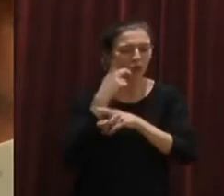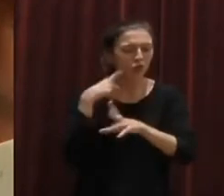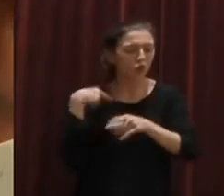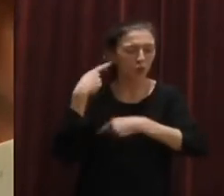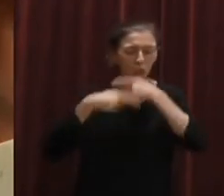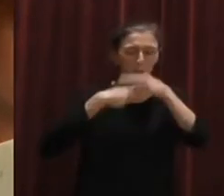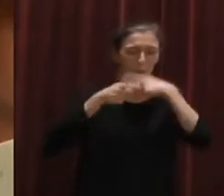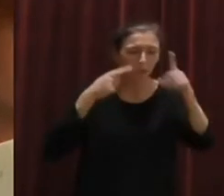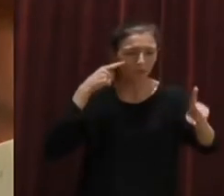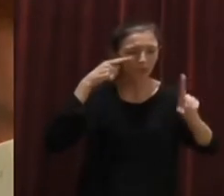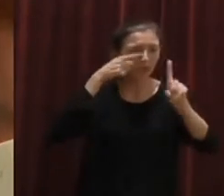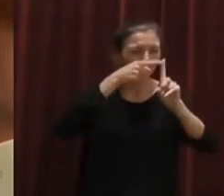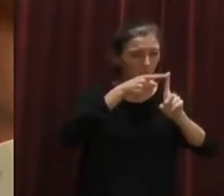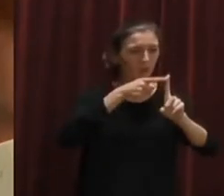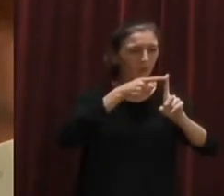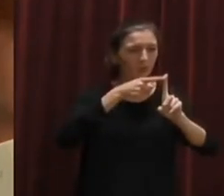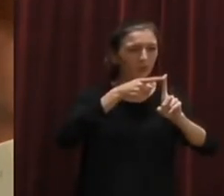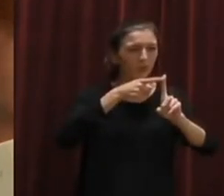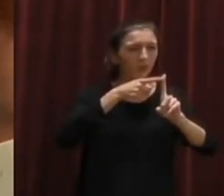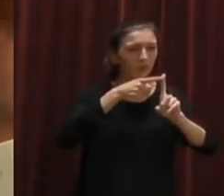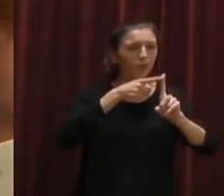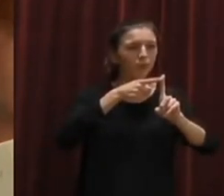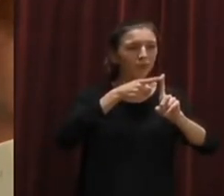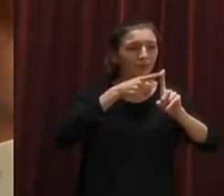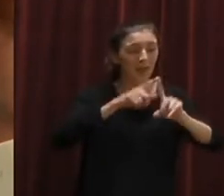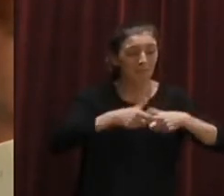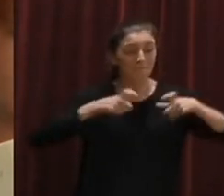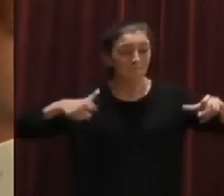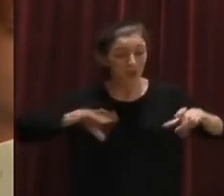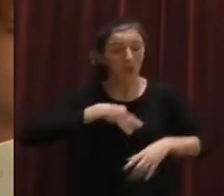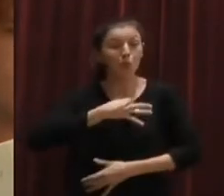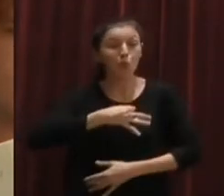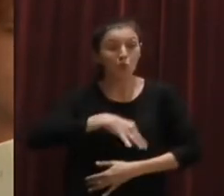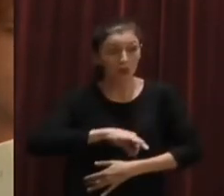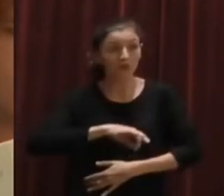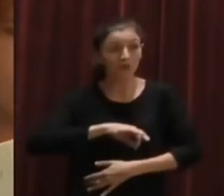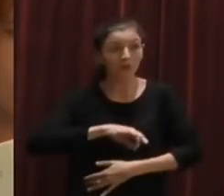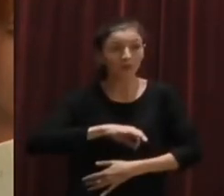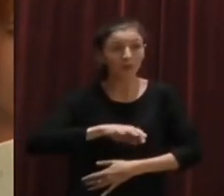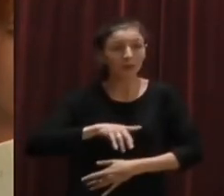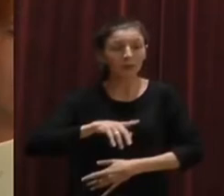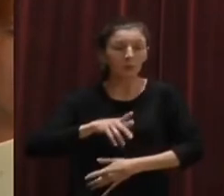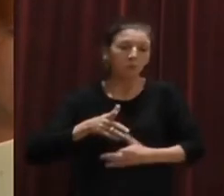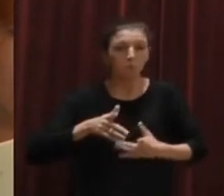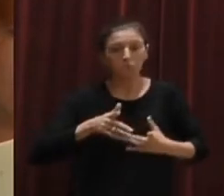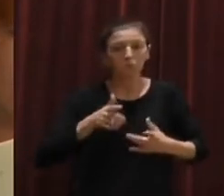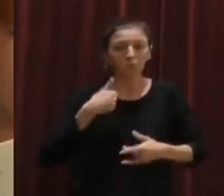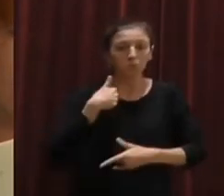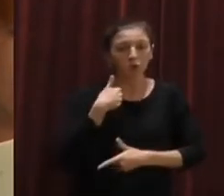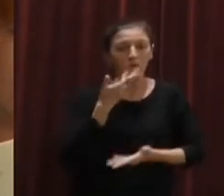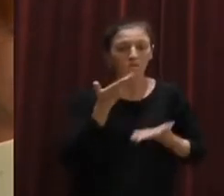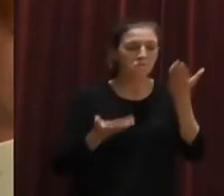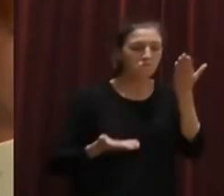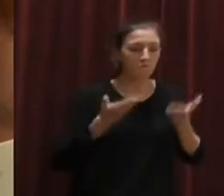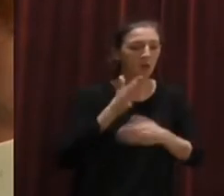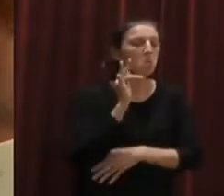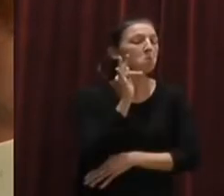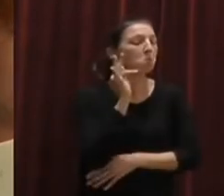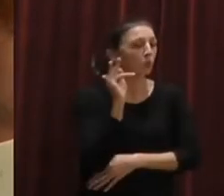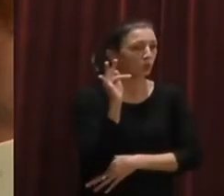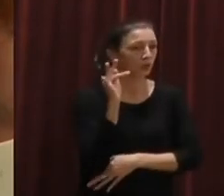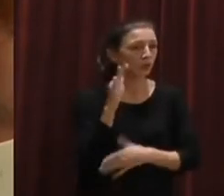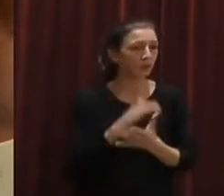dia a dia per intentar trobar fórmules que permetin incrementar aquesta bossa d'habitatge residencial, evidentment em faig una valoració positiva, com pertoca.